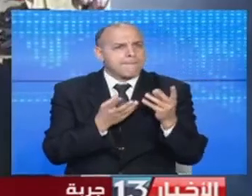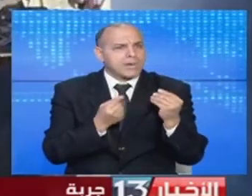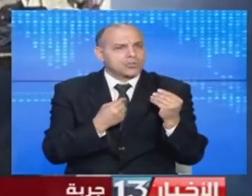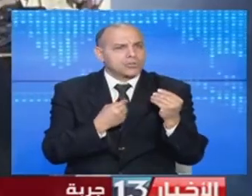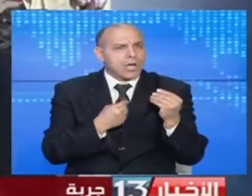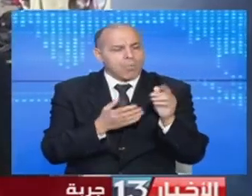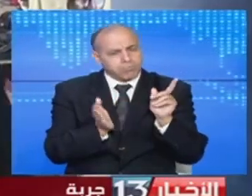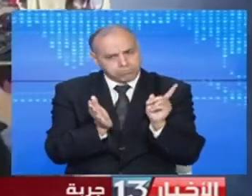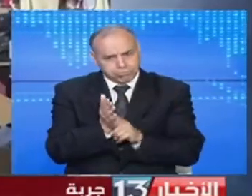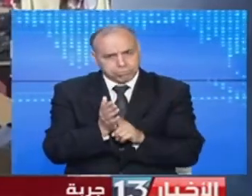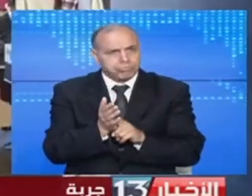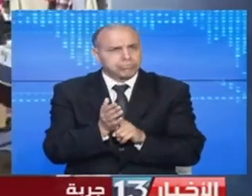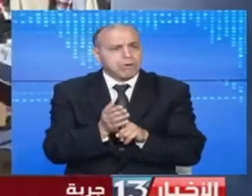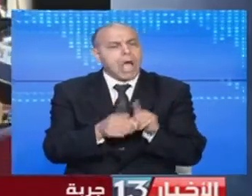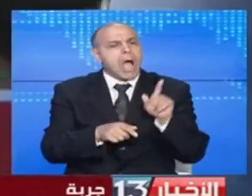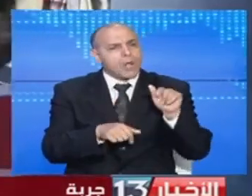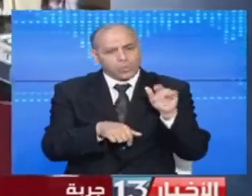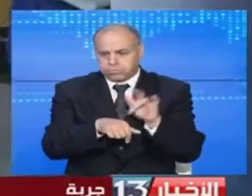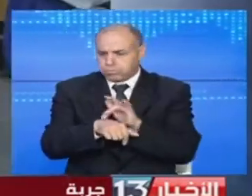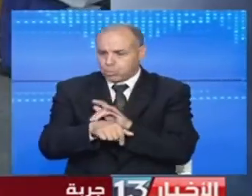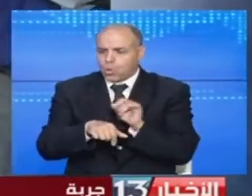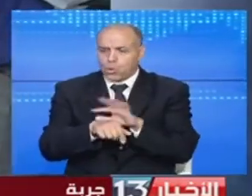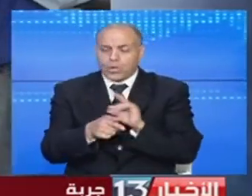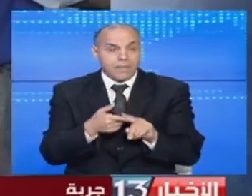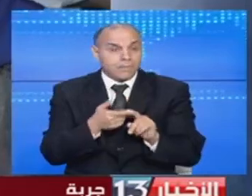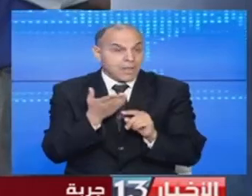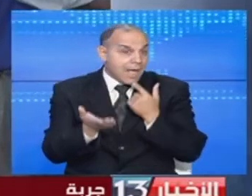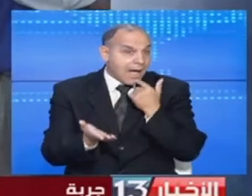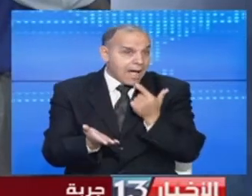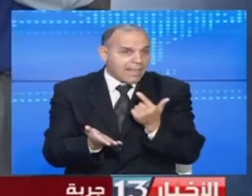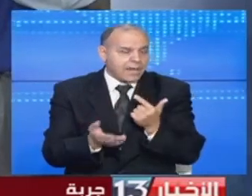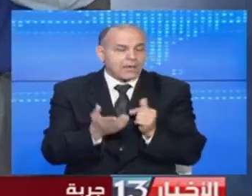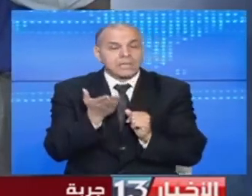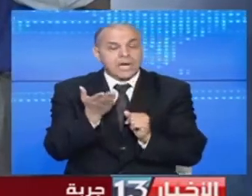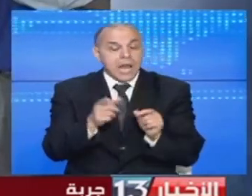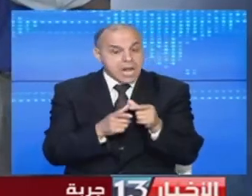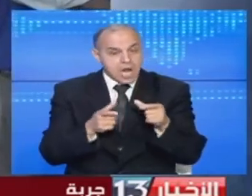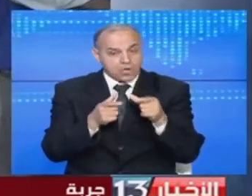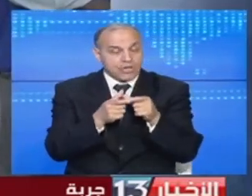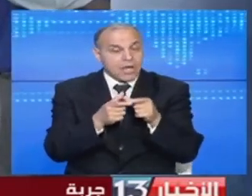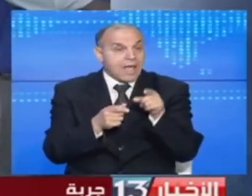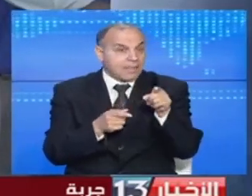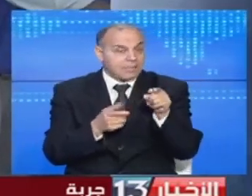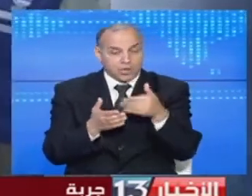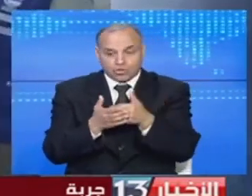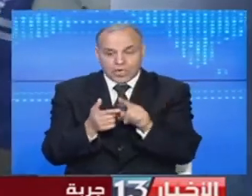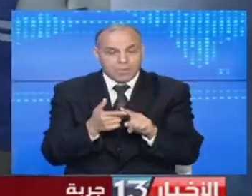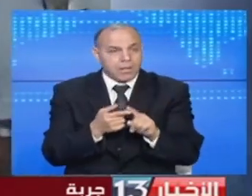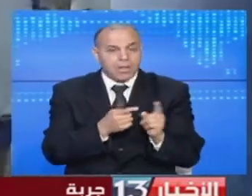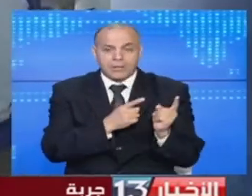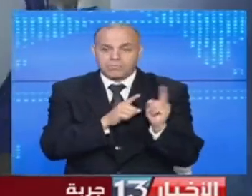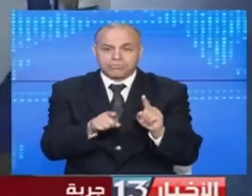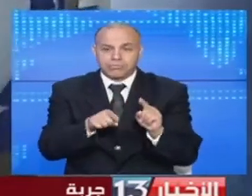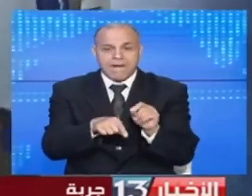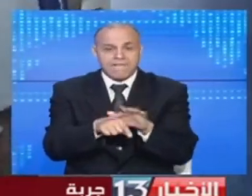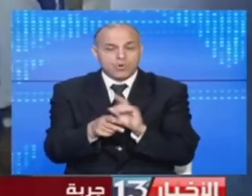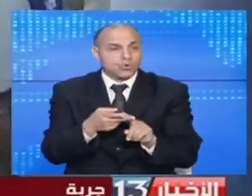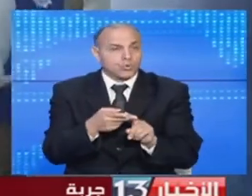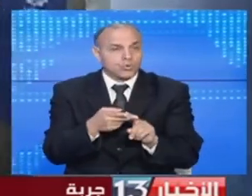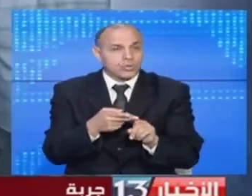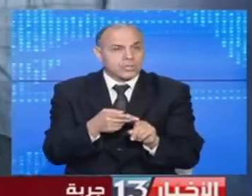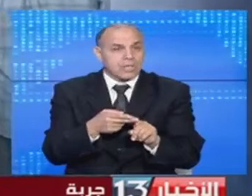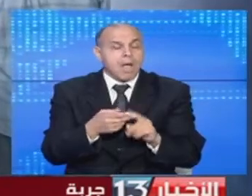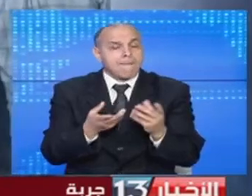الحالات المؤكدة الحاملة لفيروس كورونا ما جعل اللجنة المحلية للتوقي من هذا الفيروس